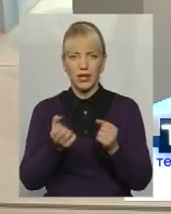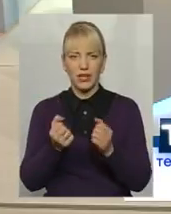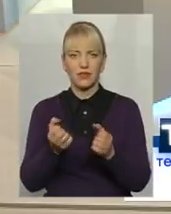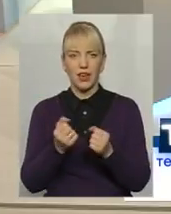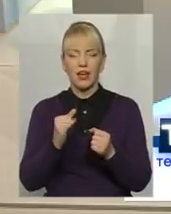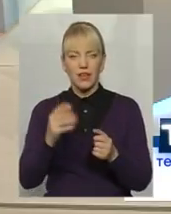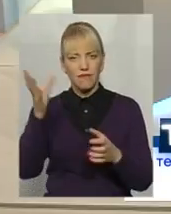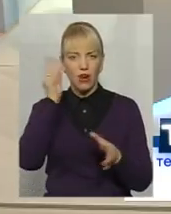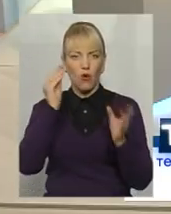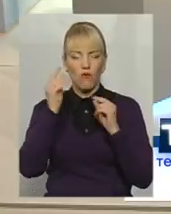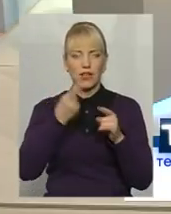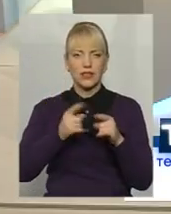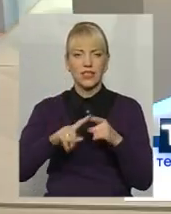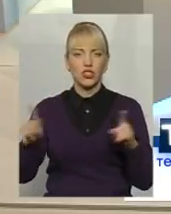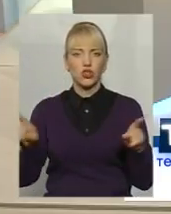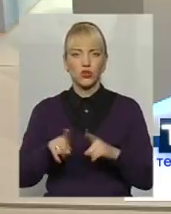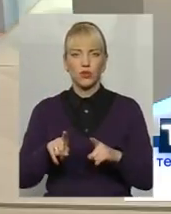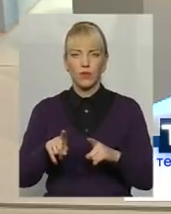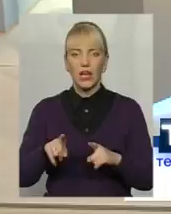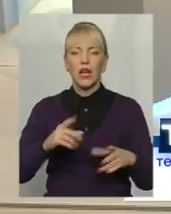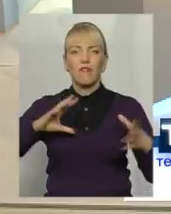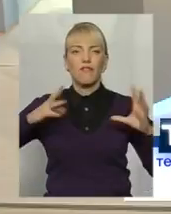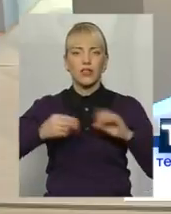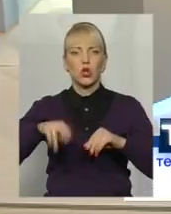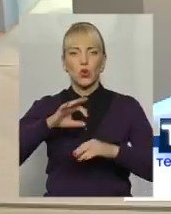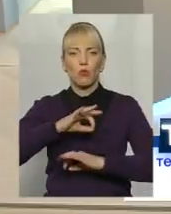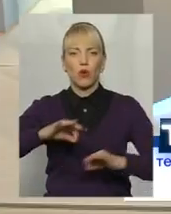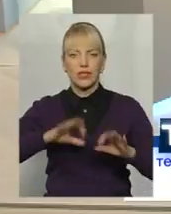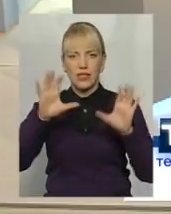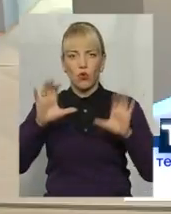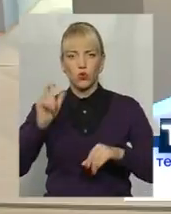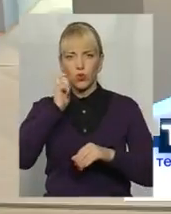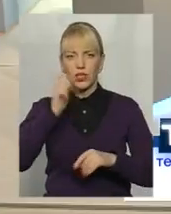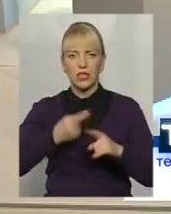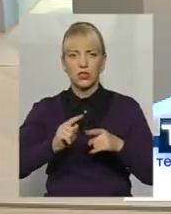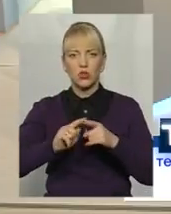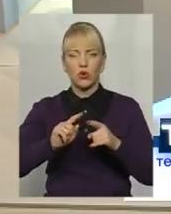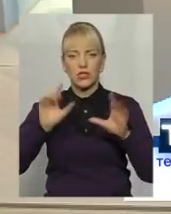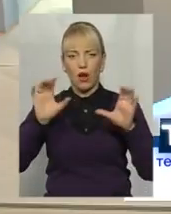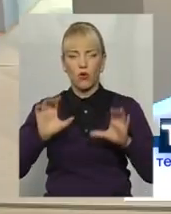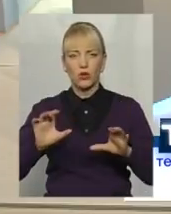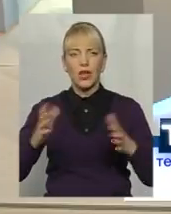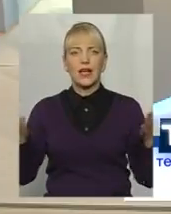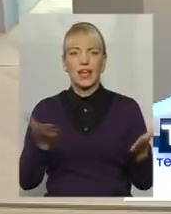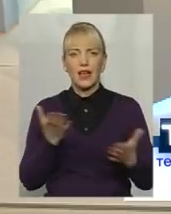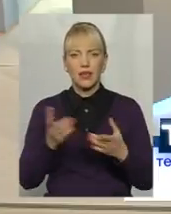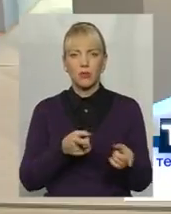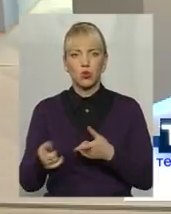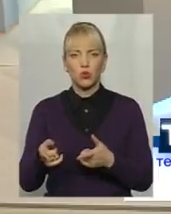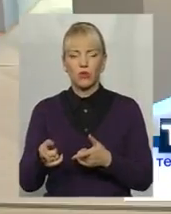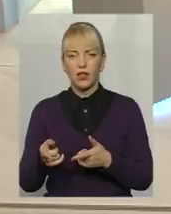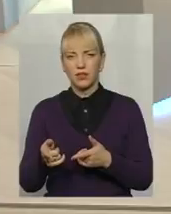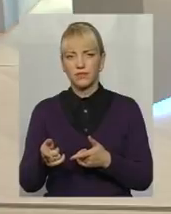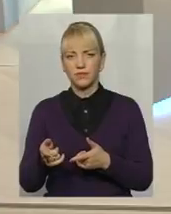врахувати те, що висновку до проєкту закону України, даного закону, який підготували